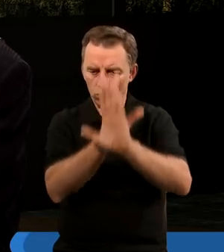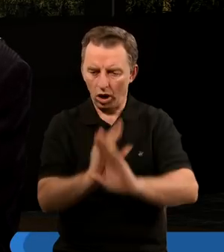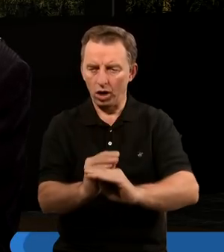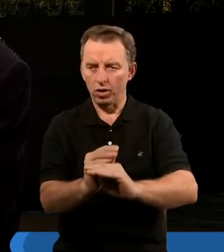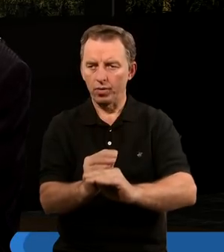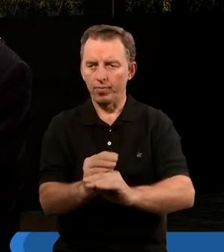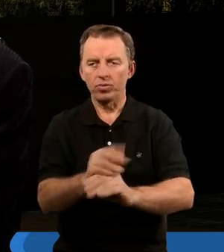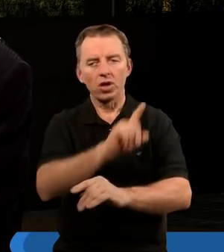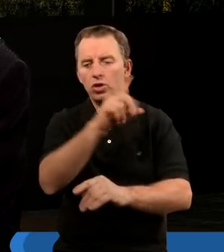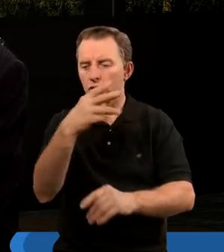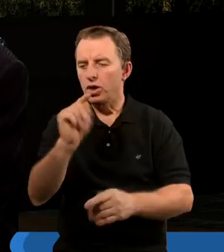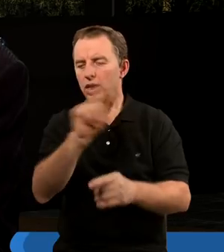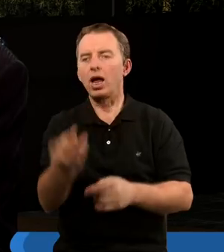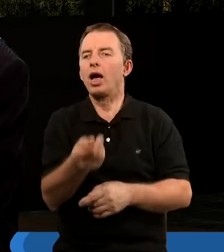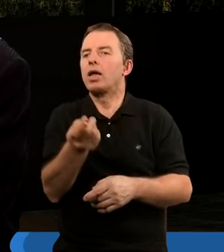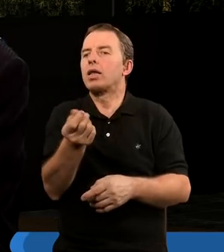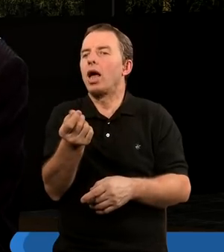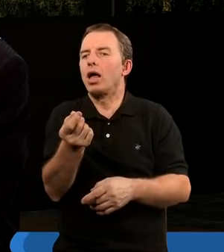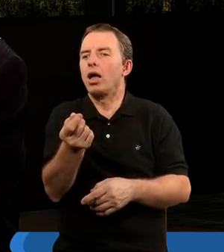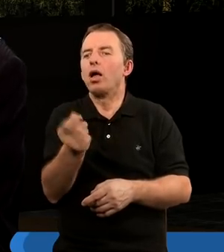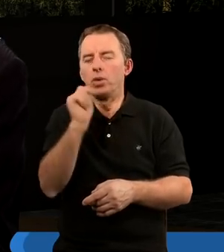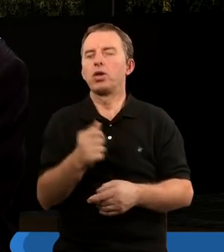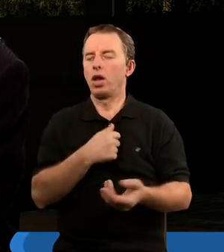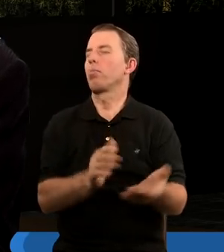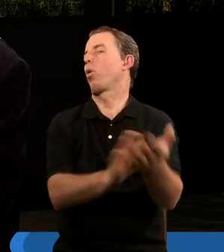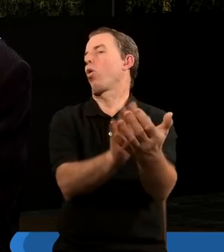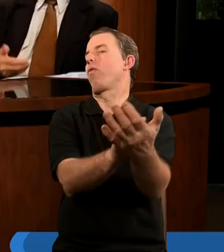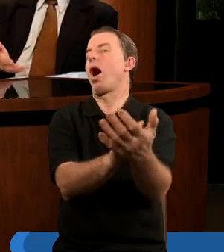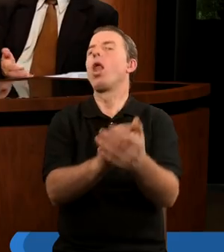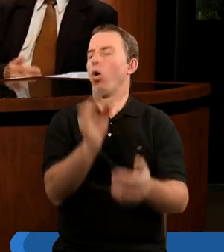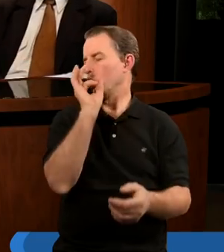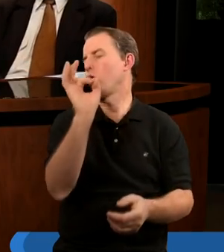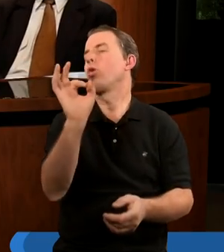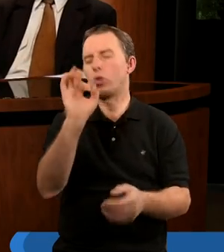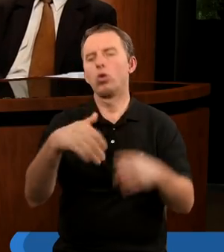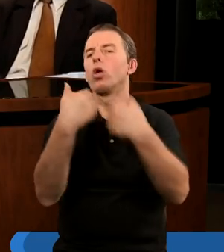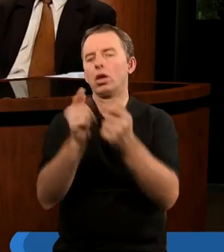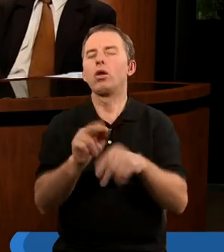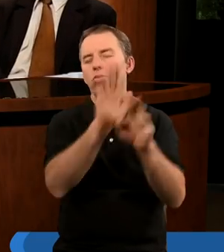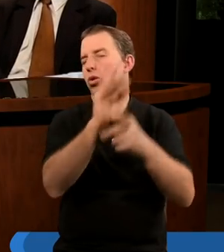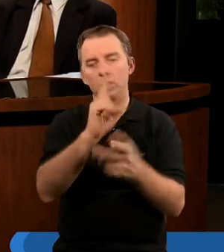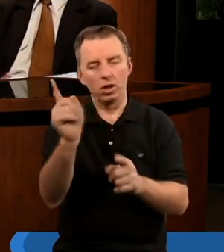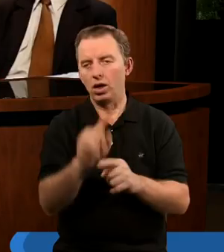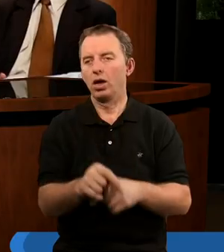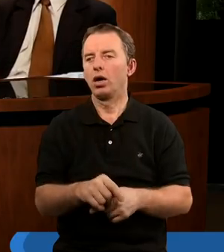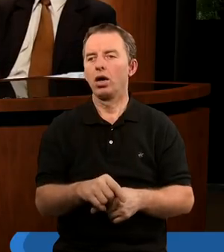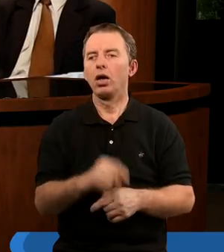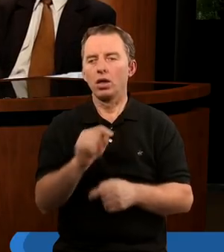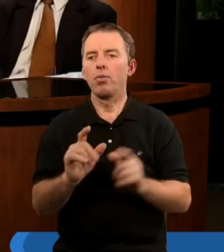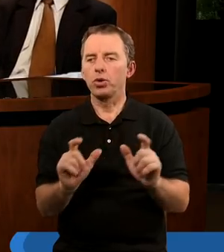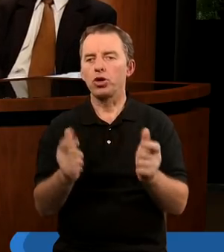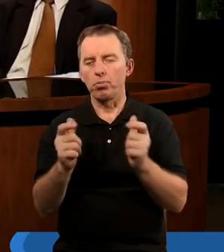ale nie za cenę, że On będzie nam schlebiał. Taki przykład jest, taki